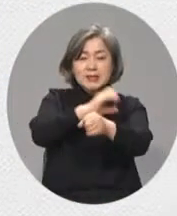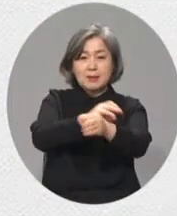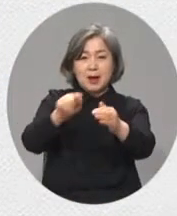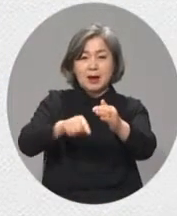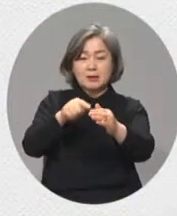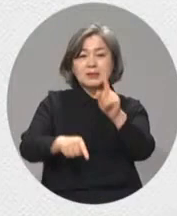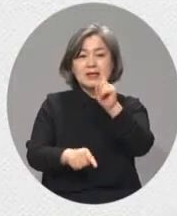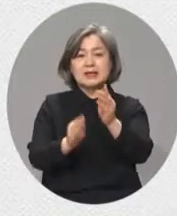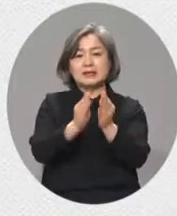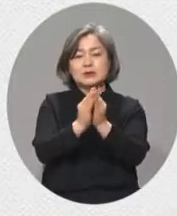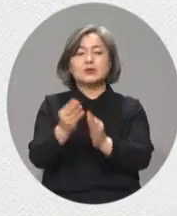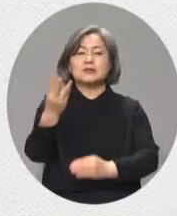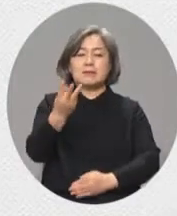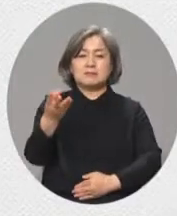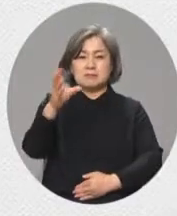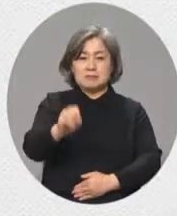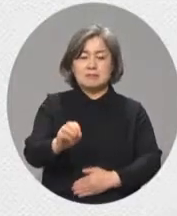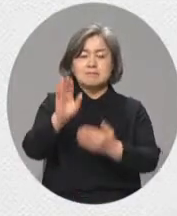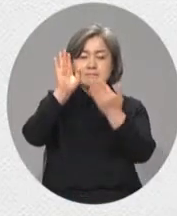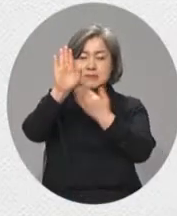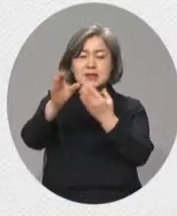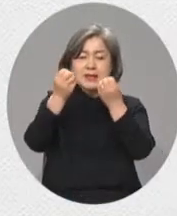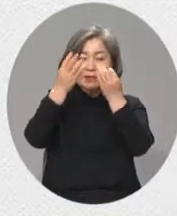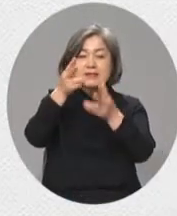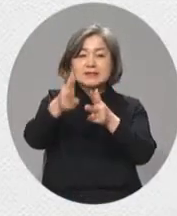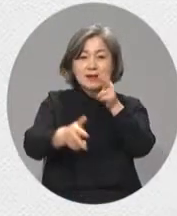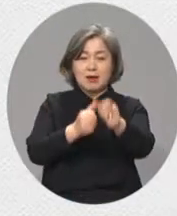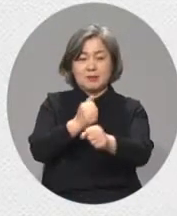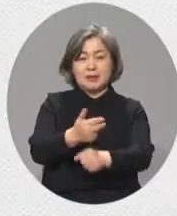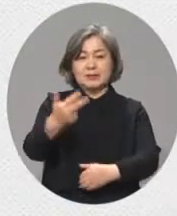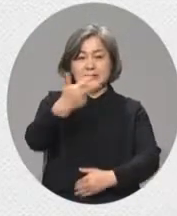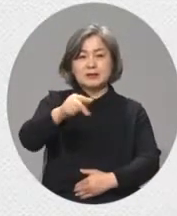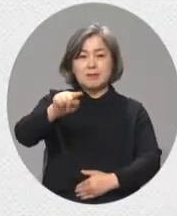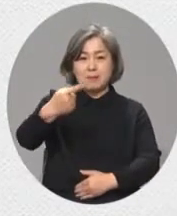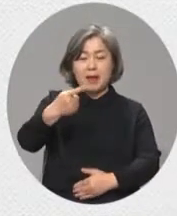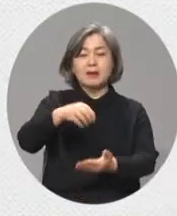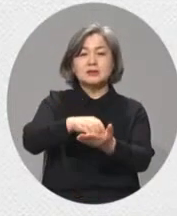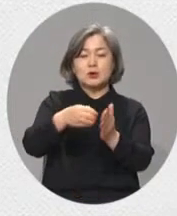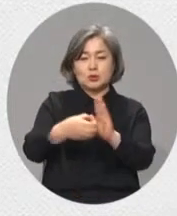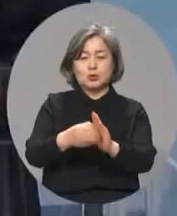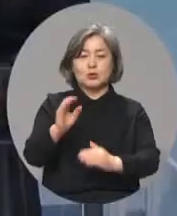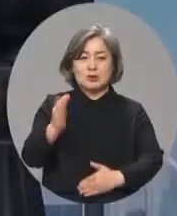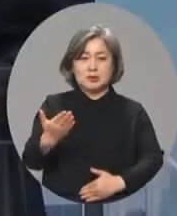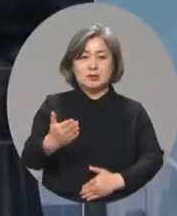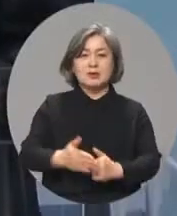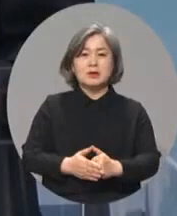각 1조 3천여억 원, 미래 신산업이 7천100여억 원 등입니다.